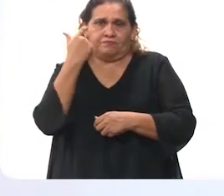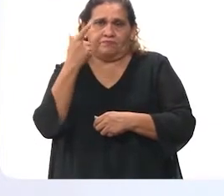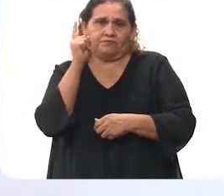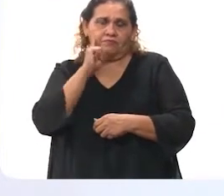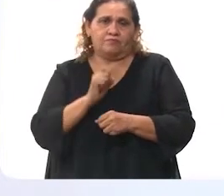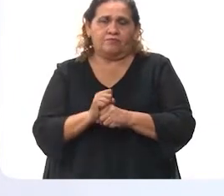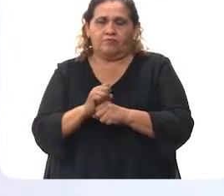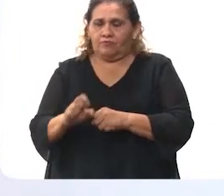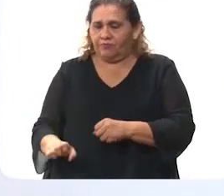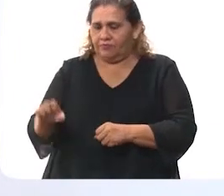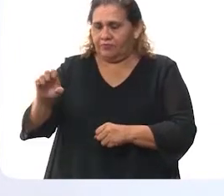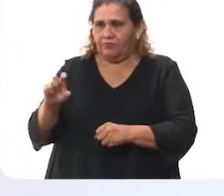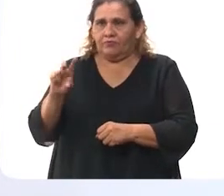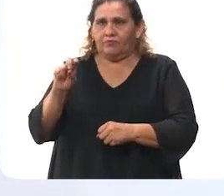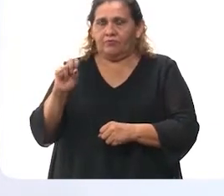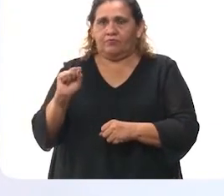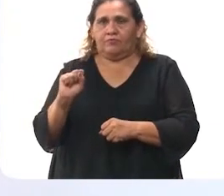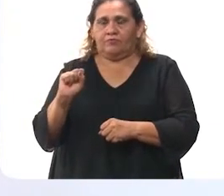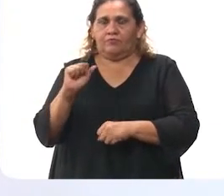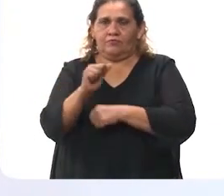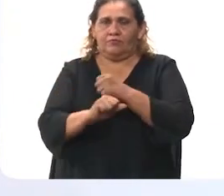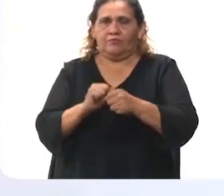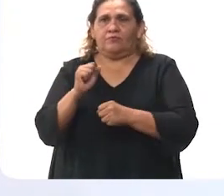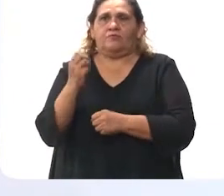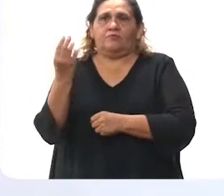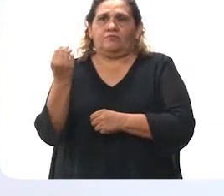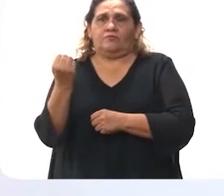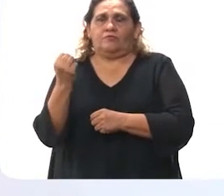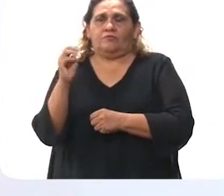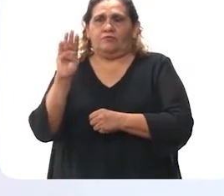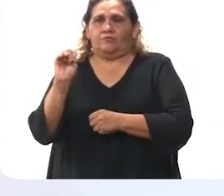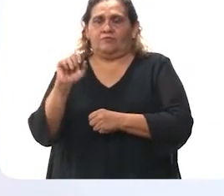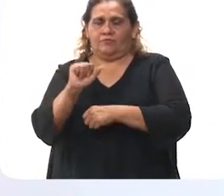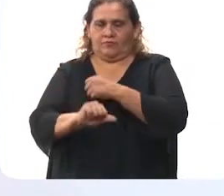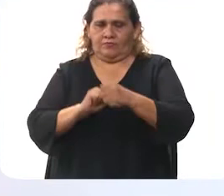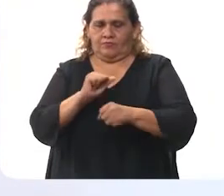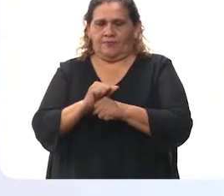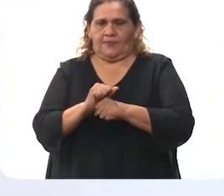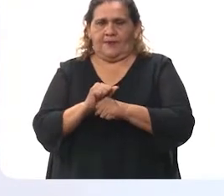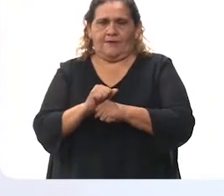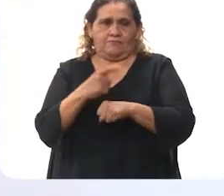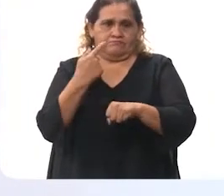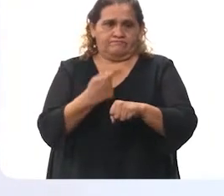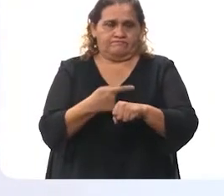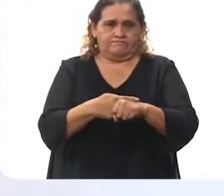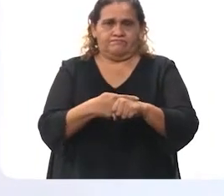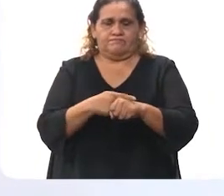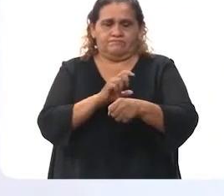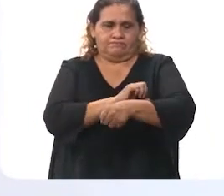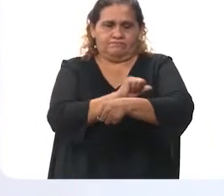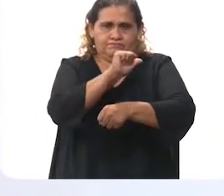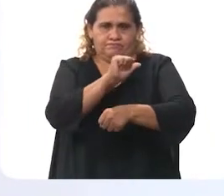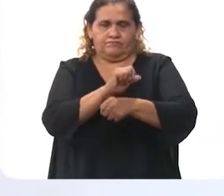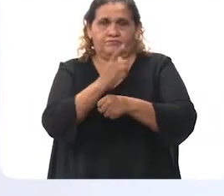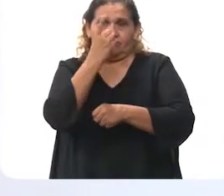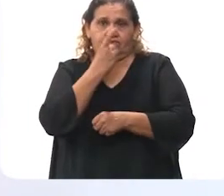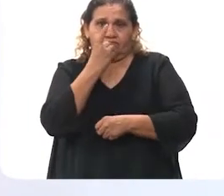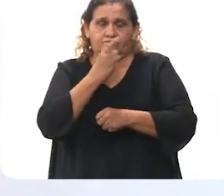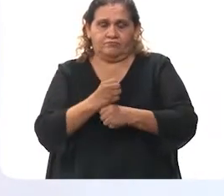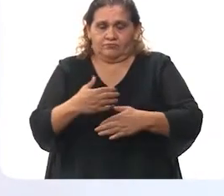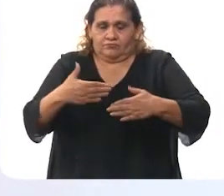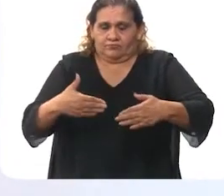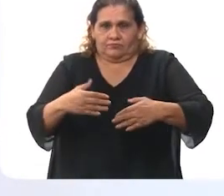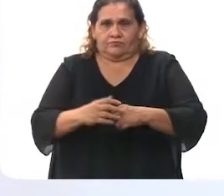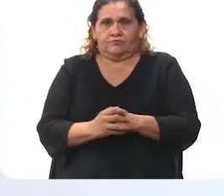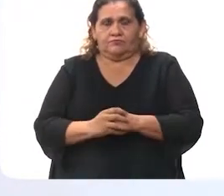,602 mak kimikio lale coronaviruso. Ichilbaka kohanilano 2,384 juntulule jets elianilo. Matubukteole